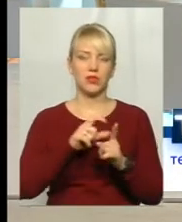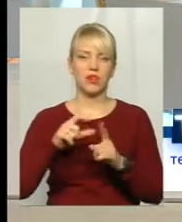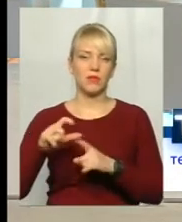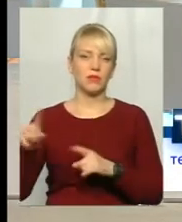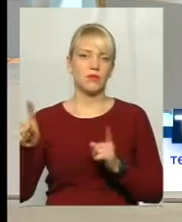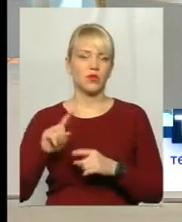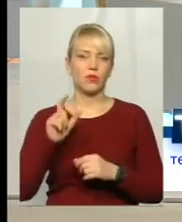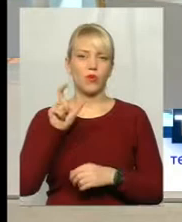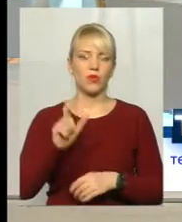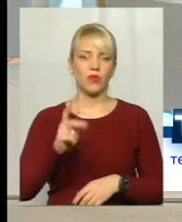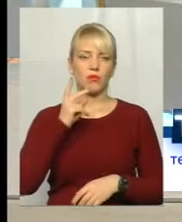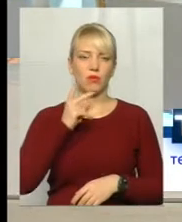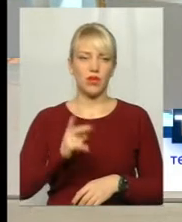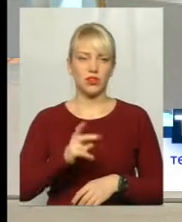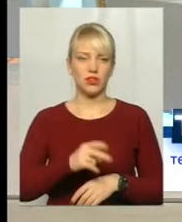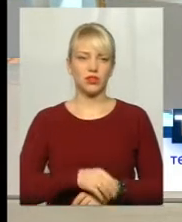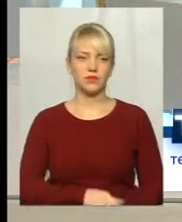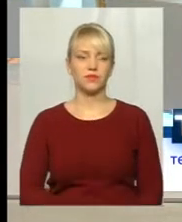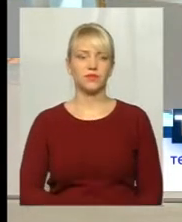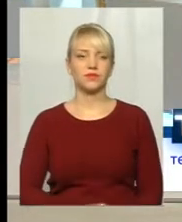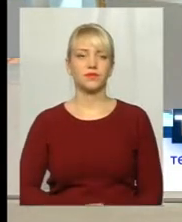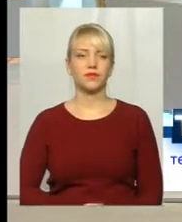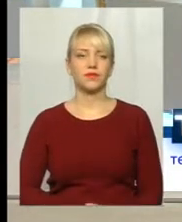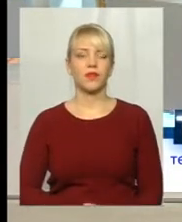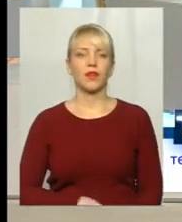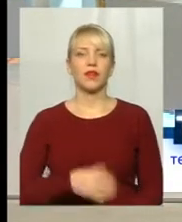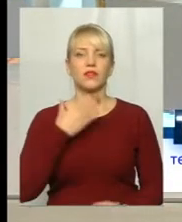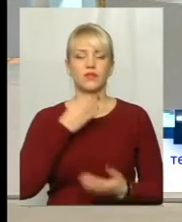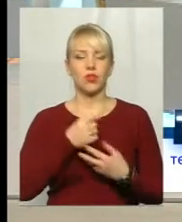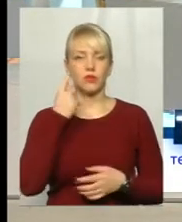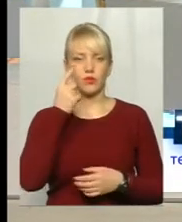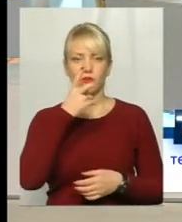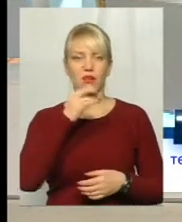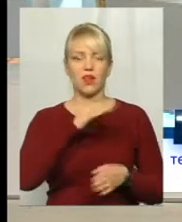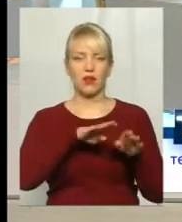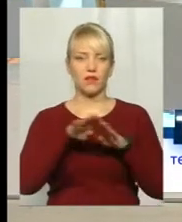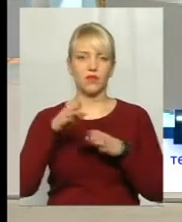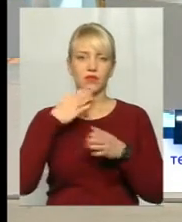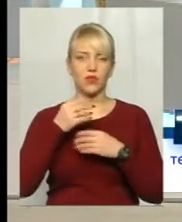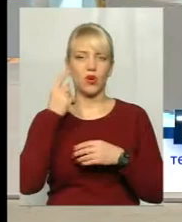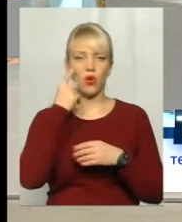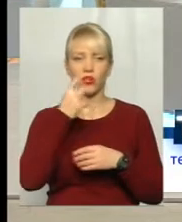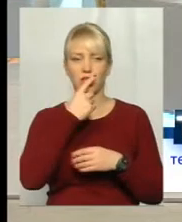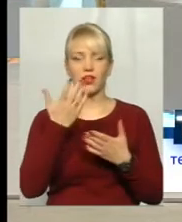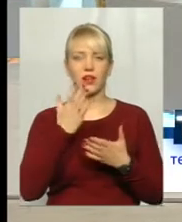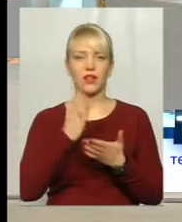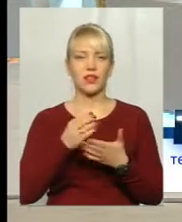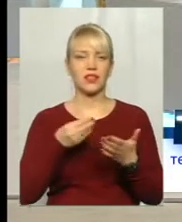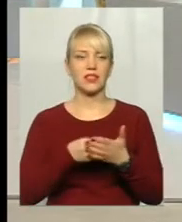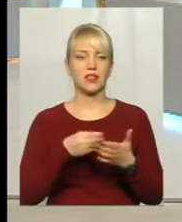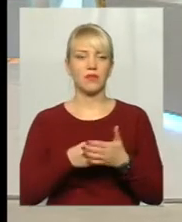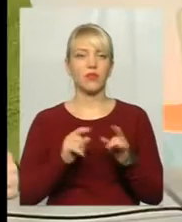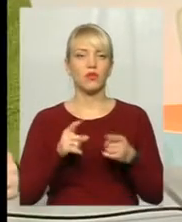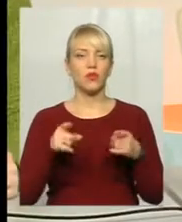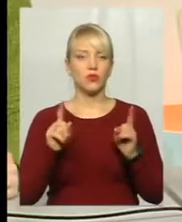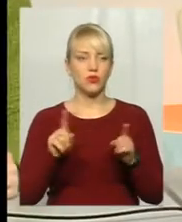побачила своїм зором на рівні своїх очей, яка є ціна. Тому що,